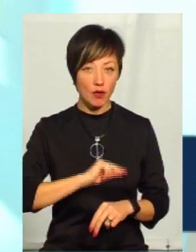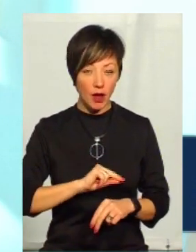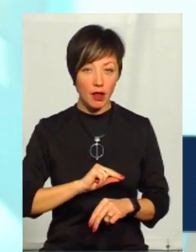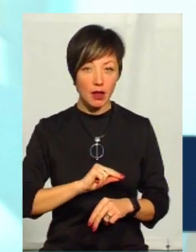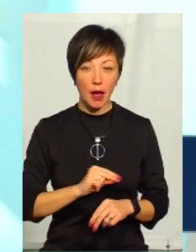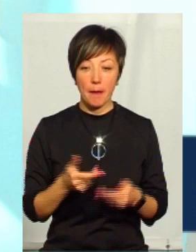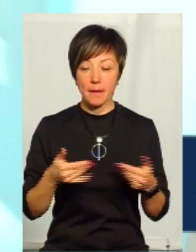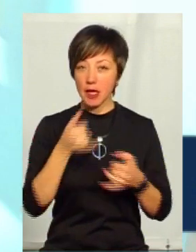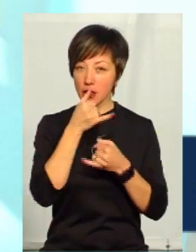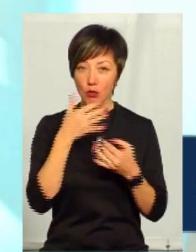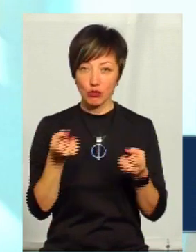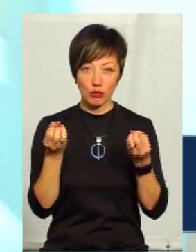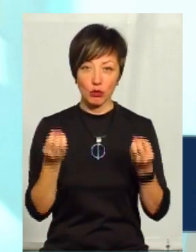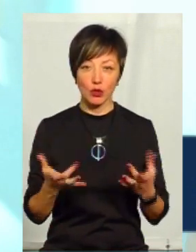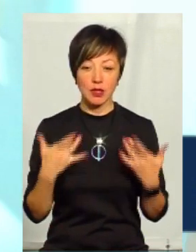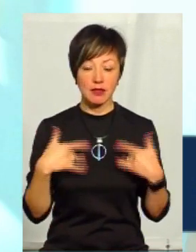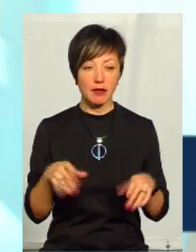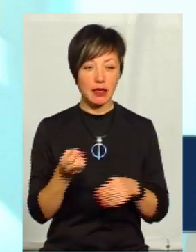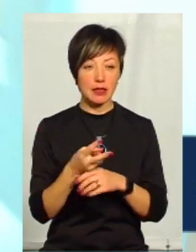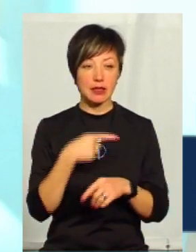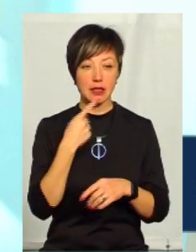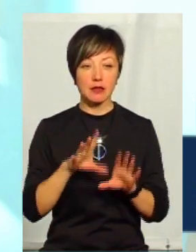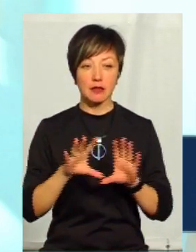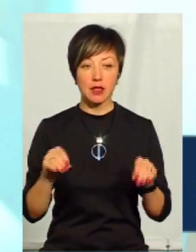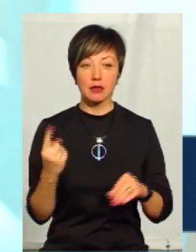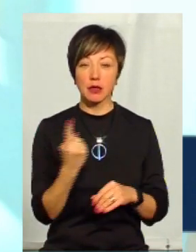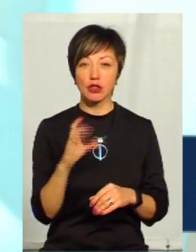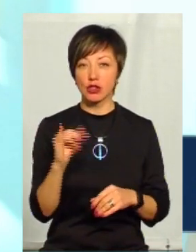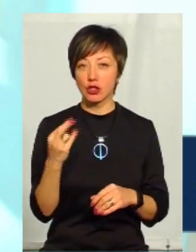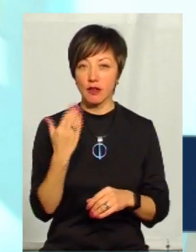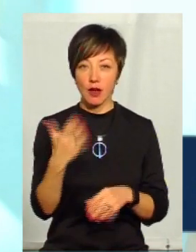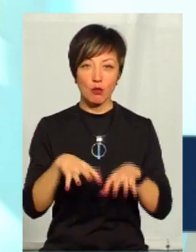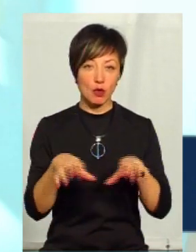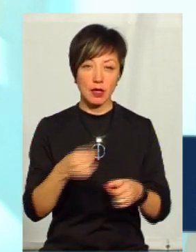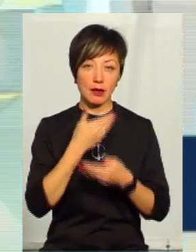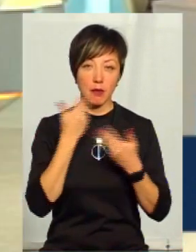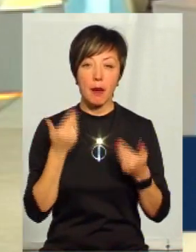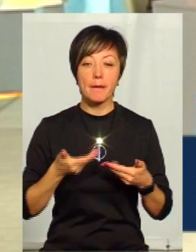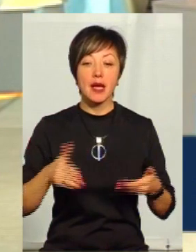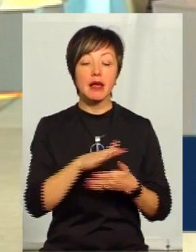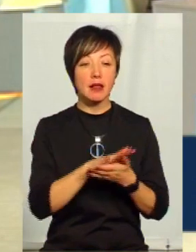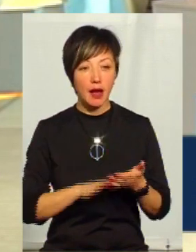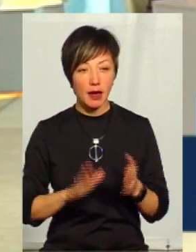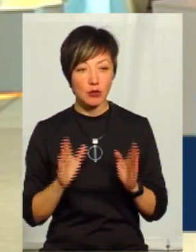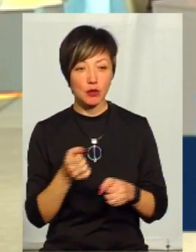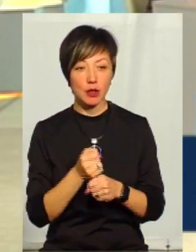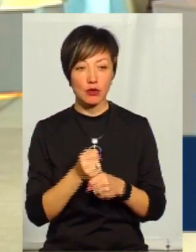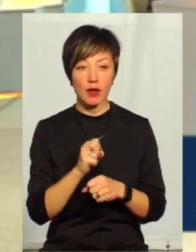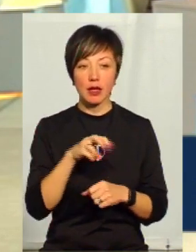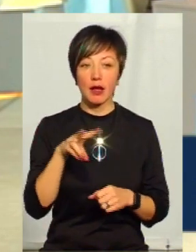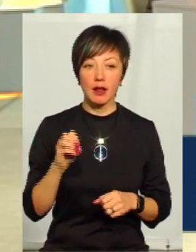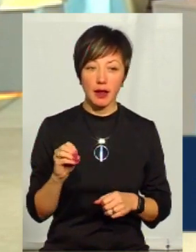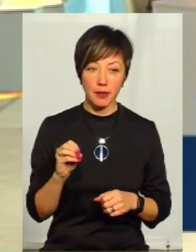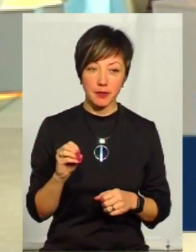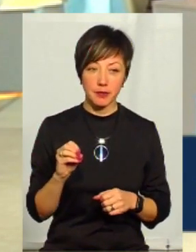цих посадах, ми не можемо їх просто звільнити, сказати, що з 1 січня вже ваших посад немає. Ми і далі будемо працювати, але